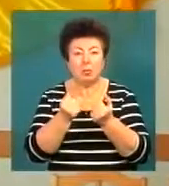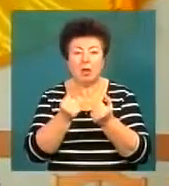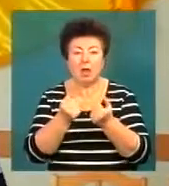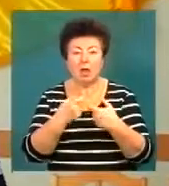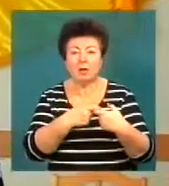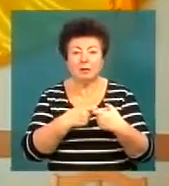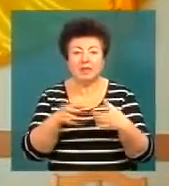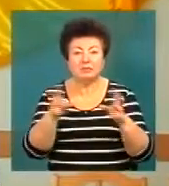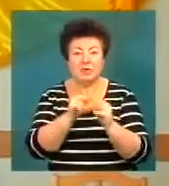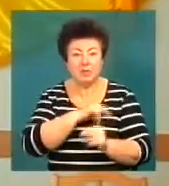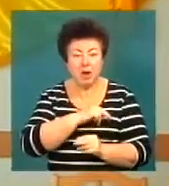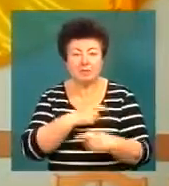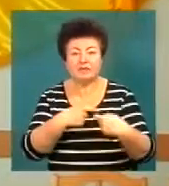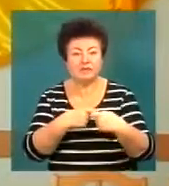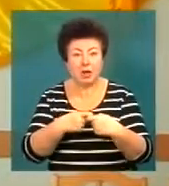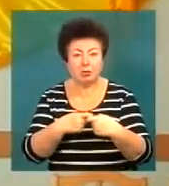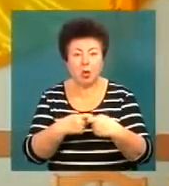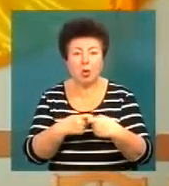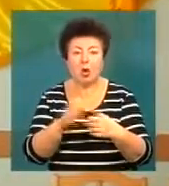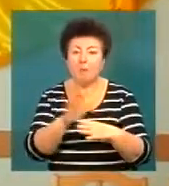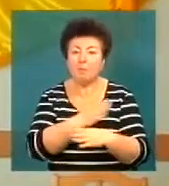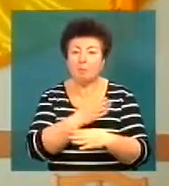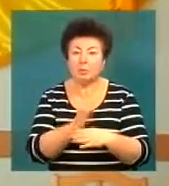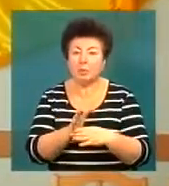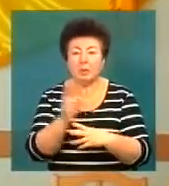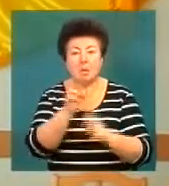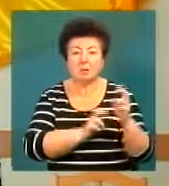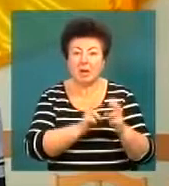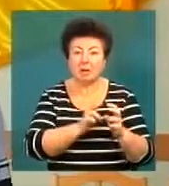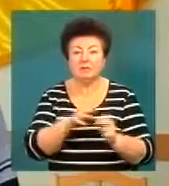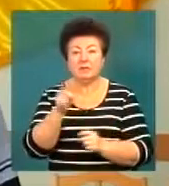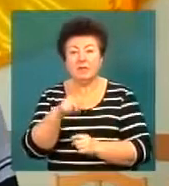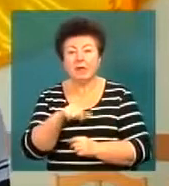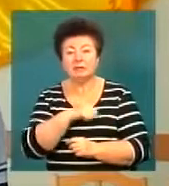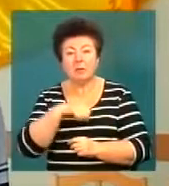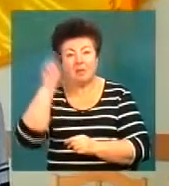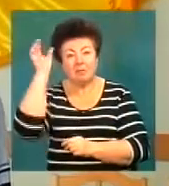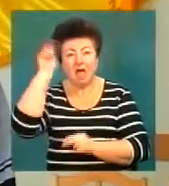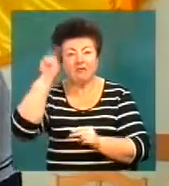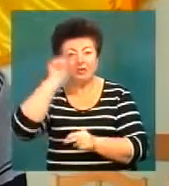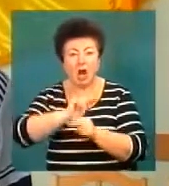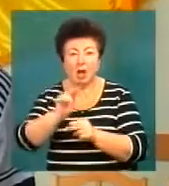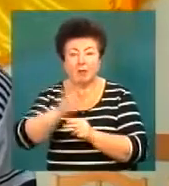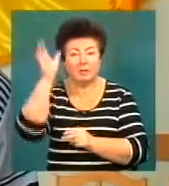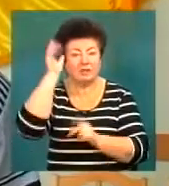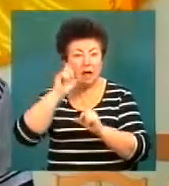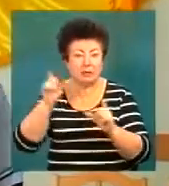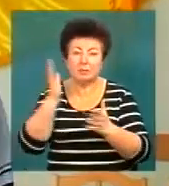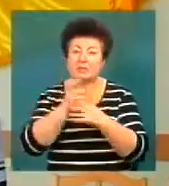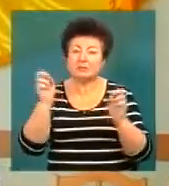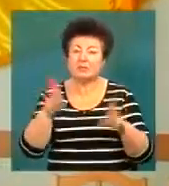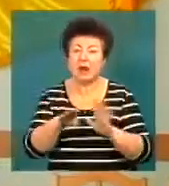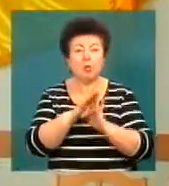співпрацю, взаємозв'язок між підприємствами та саме навчальними закладами. У них є